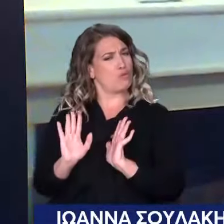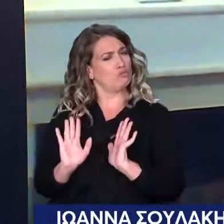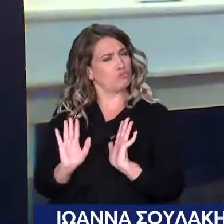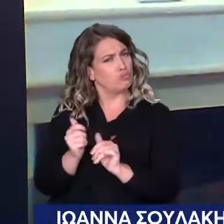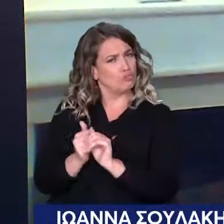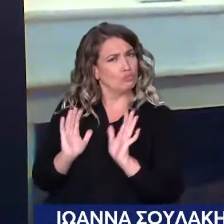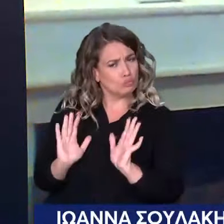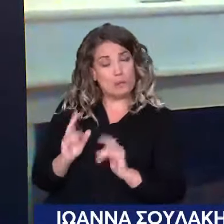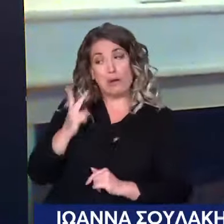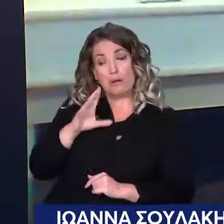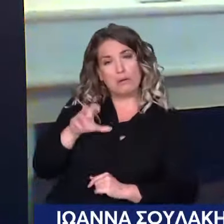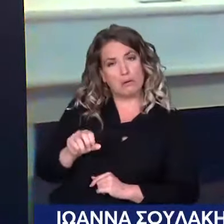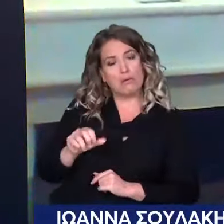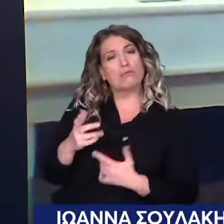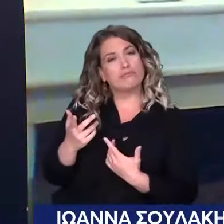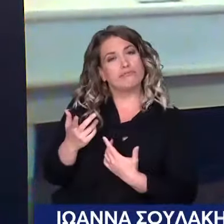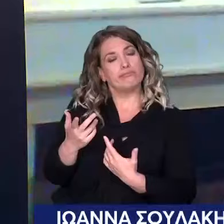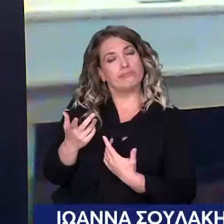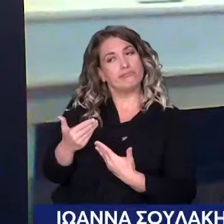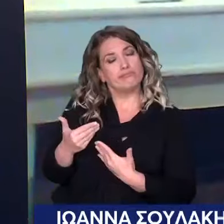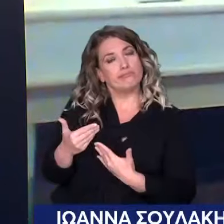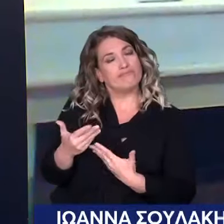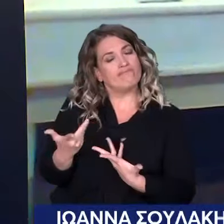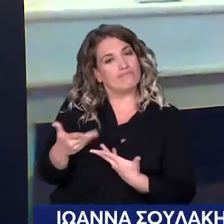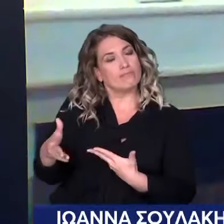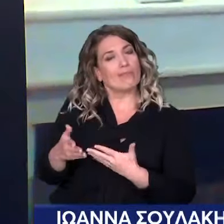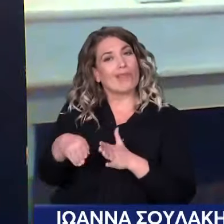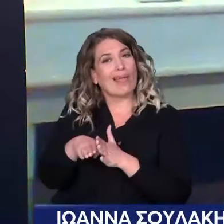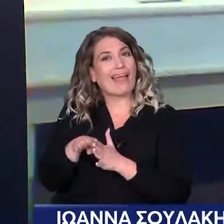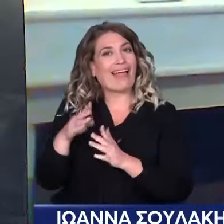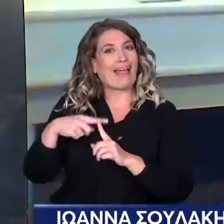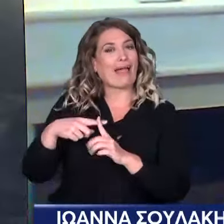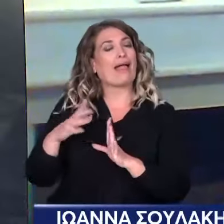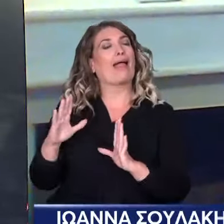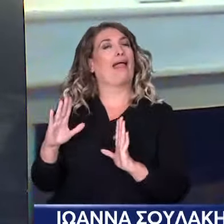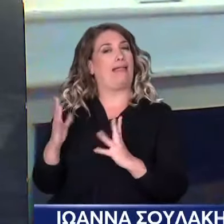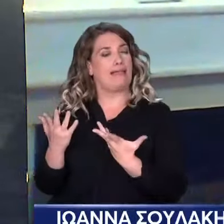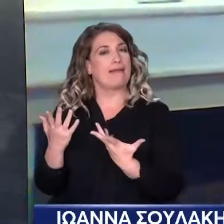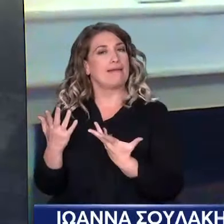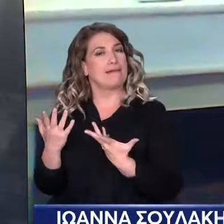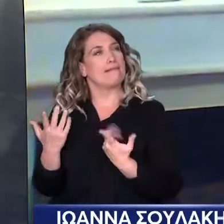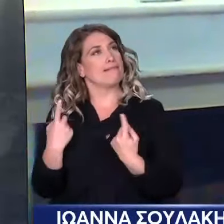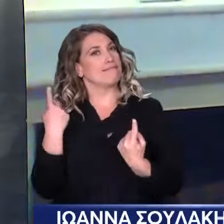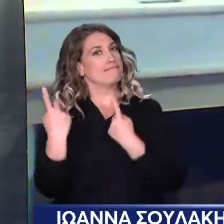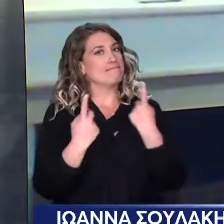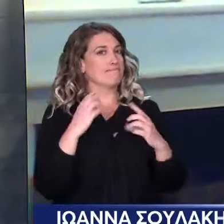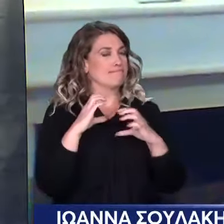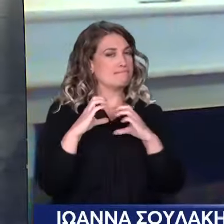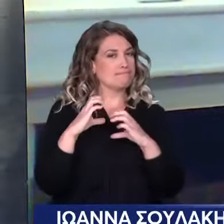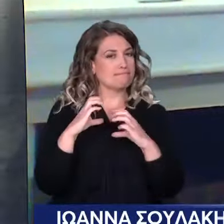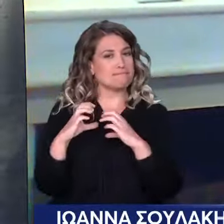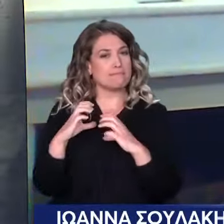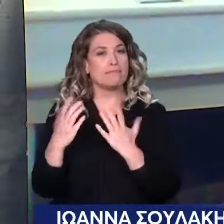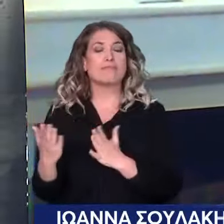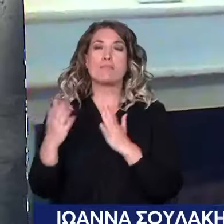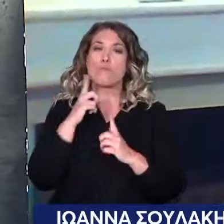ούτε σημάδια θεαματικής βελτίωσης έχει, ούτε και ικανοποιητική επικοινωνία με το περιβάλλον. Έχει από ό,τι μας είπαν αναλαμπές.